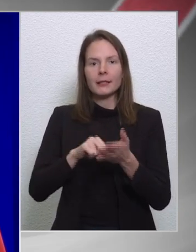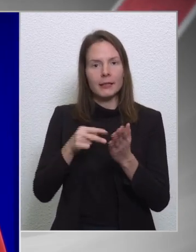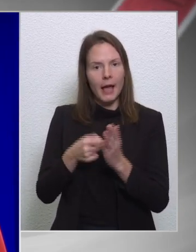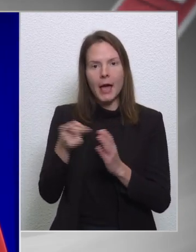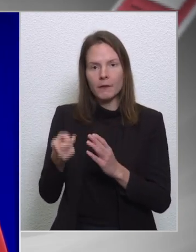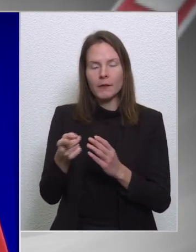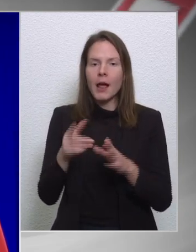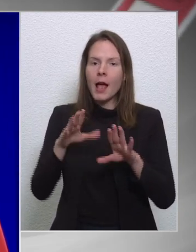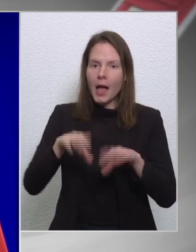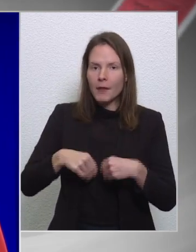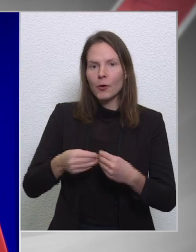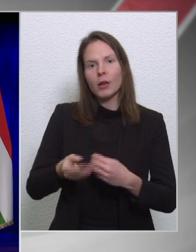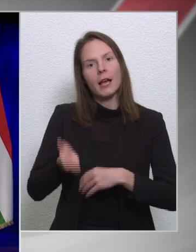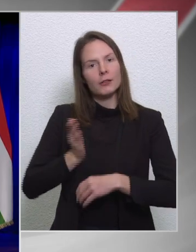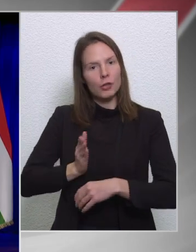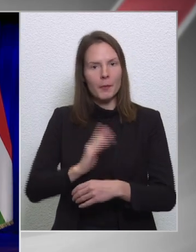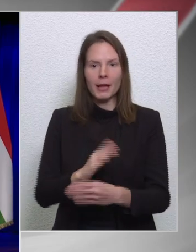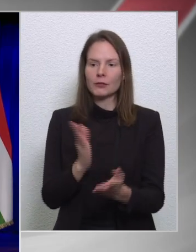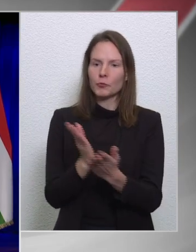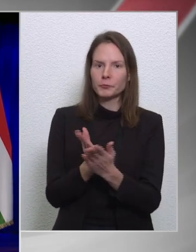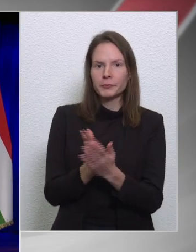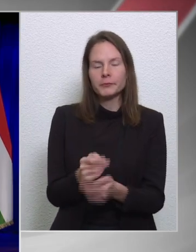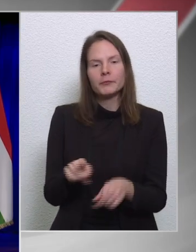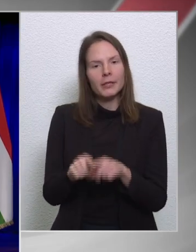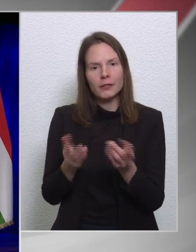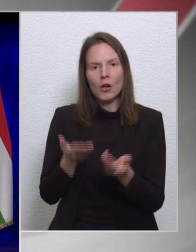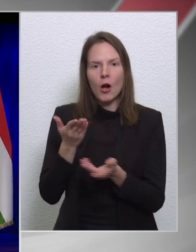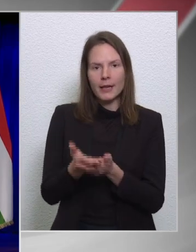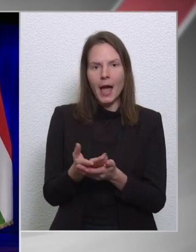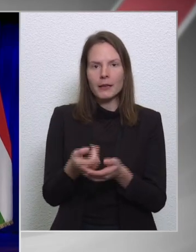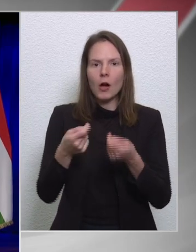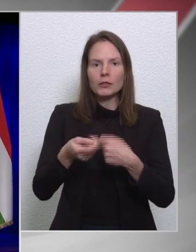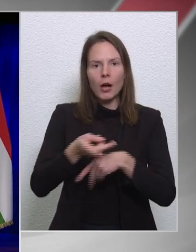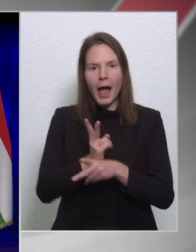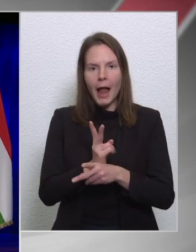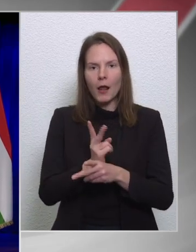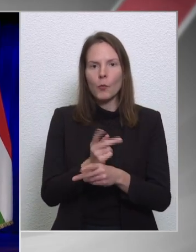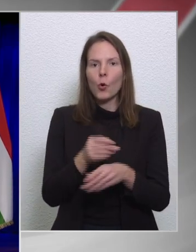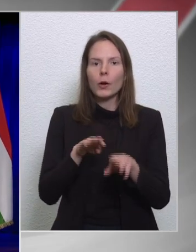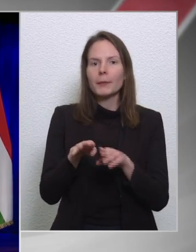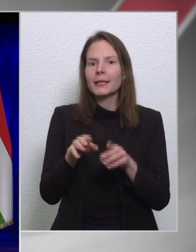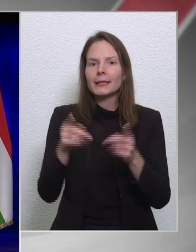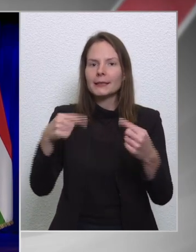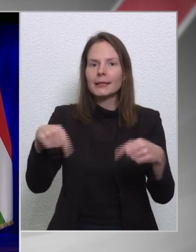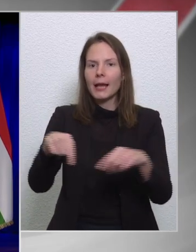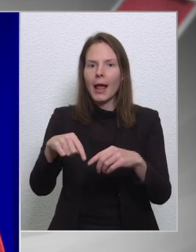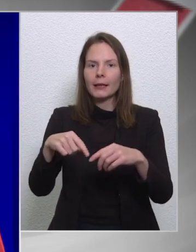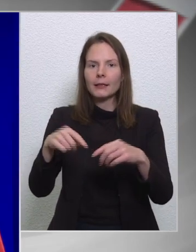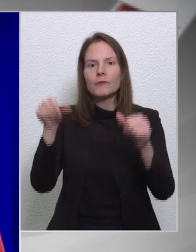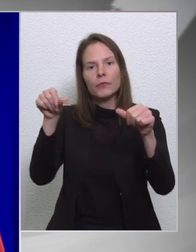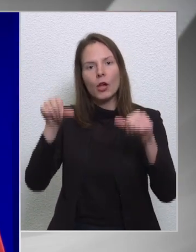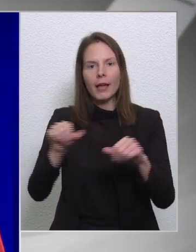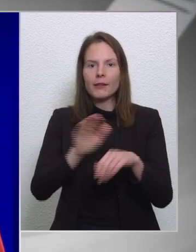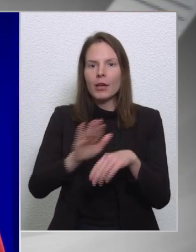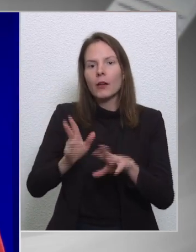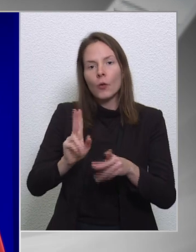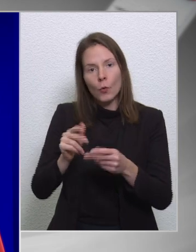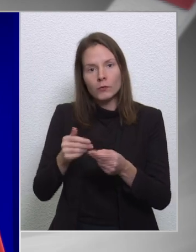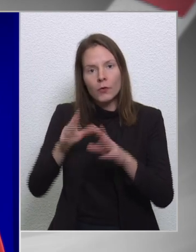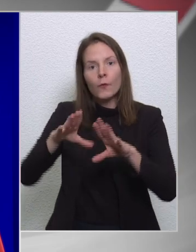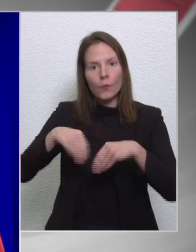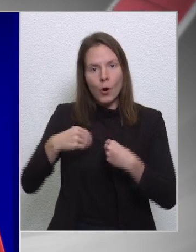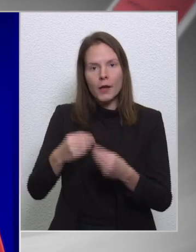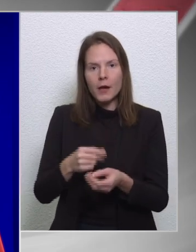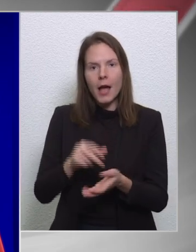elfogadásra méltó, és így ajánlja a tagállamok minisztereit tömörítő tanácsnak, hogy fogadja el